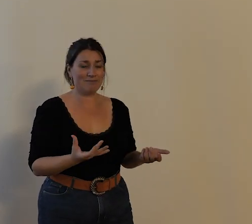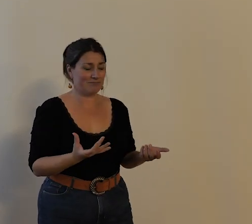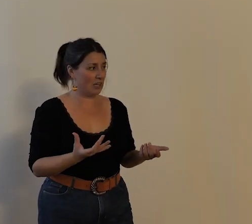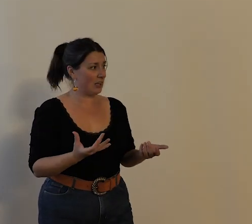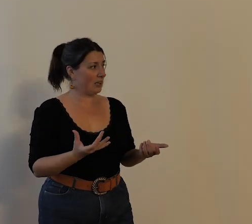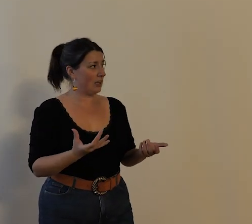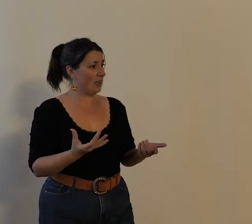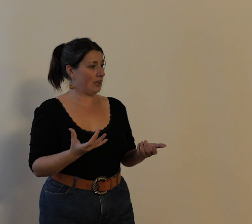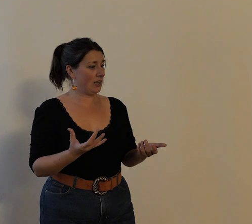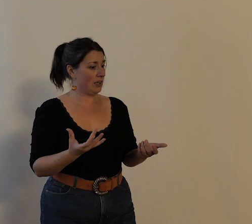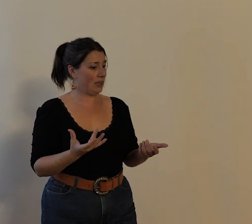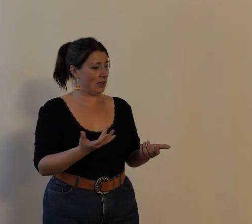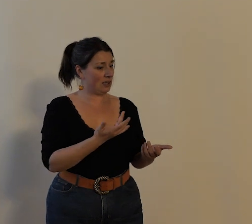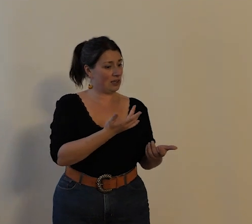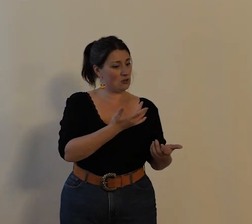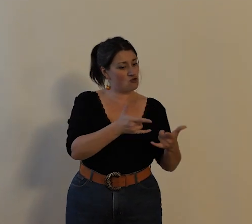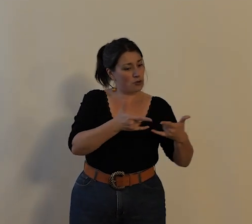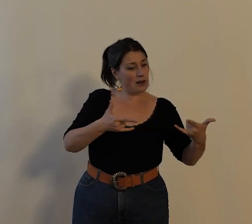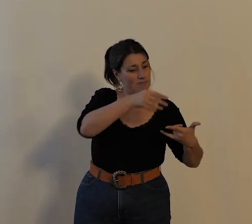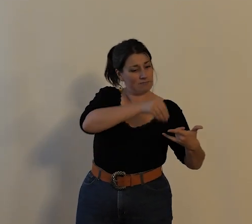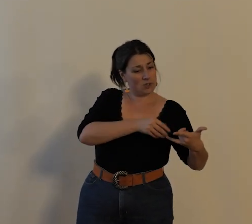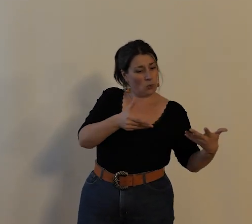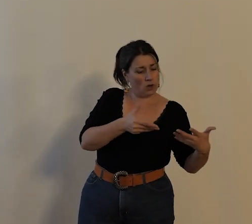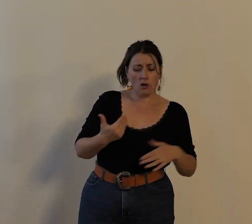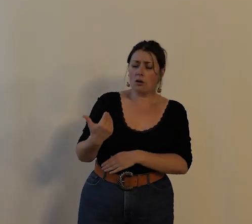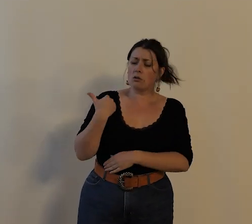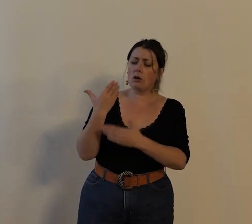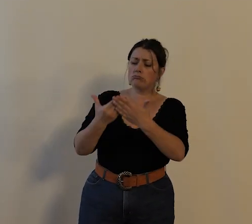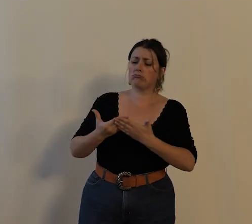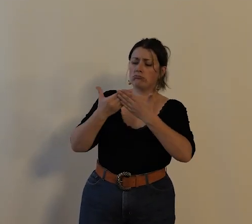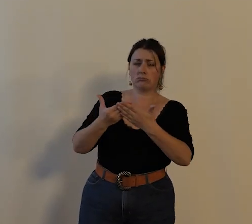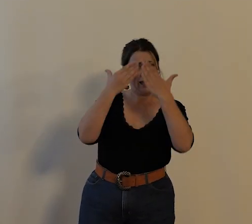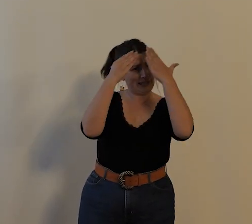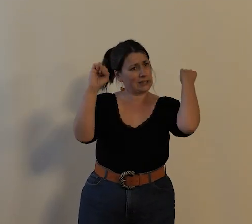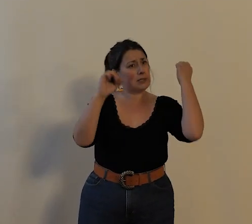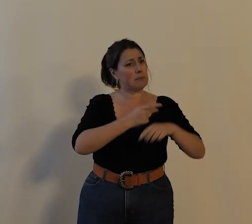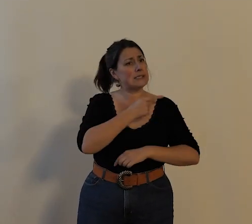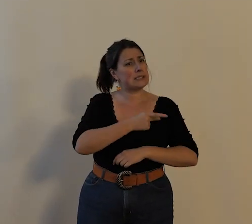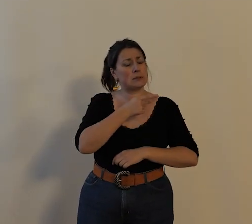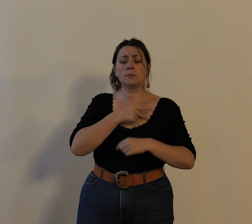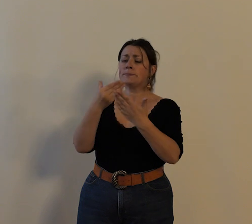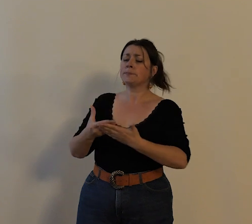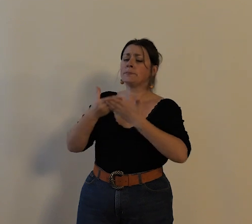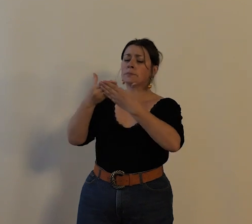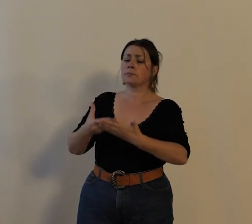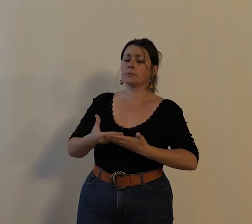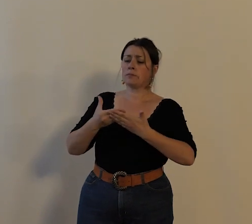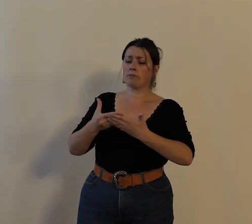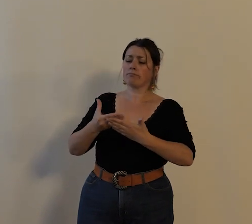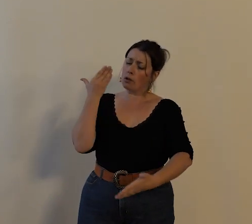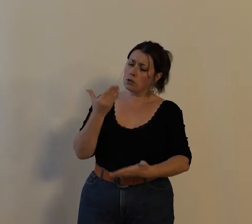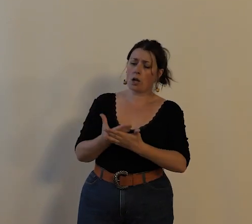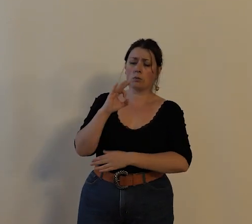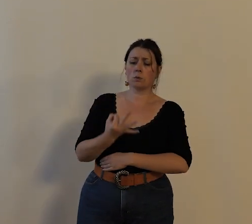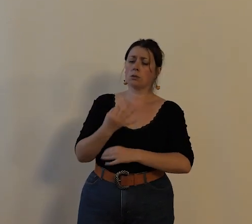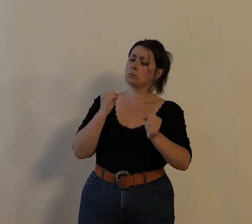le journal Tourangeau rapporte qu'une étude a été faite par l'académie de médecine et cette étude affirme que la pratique de